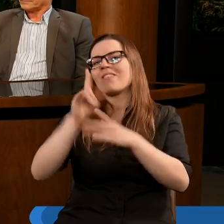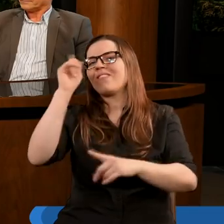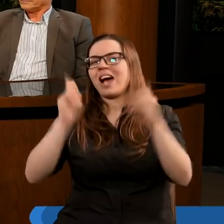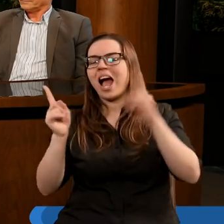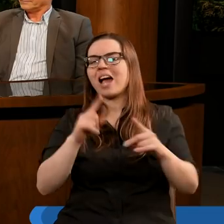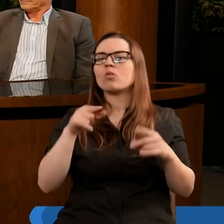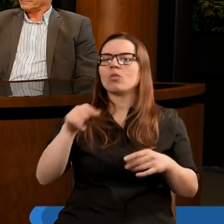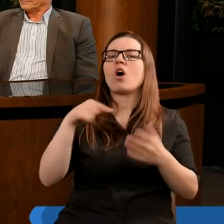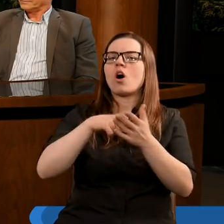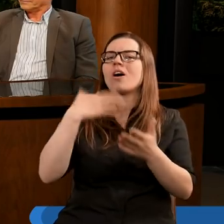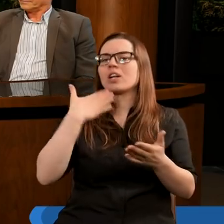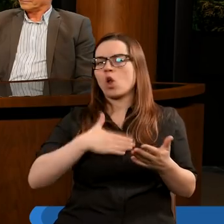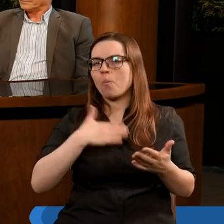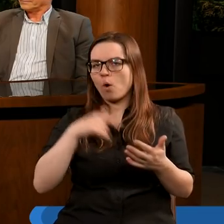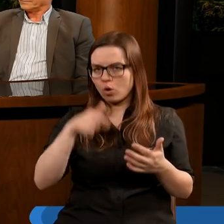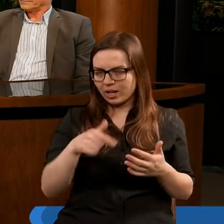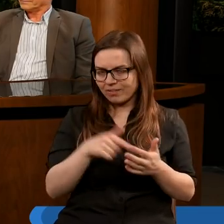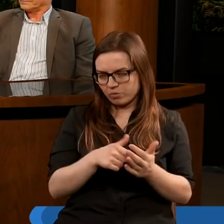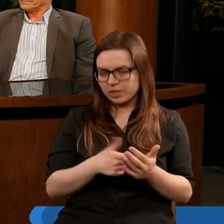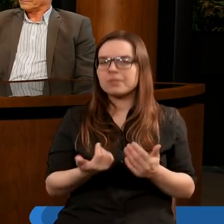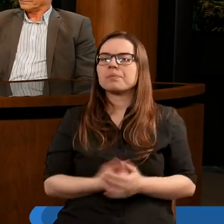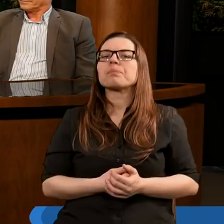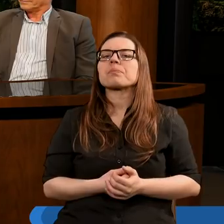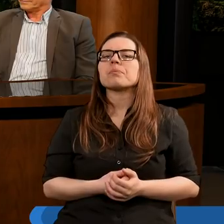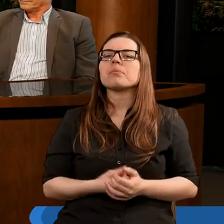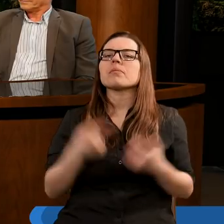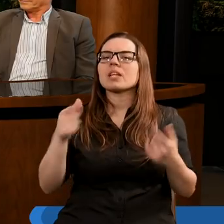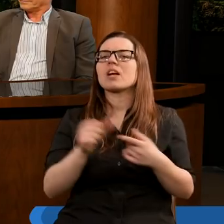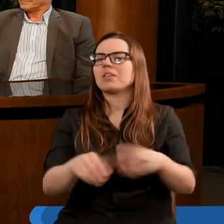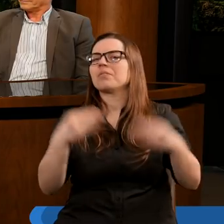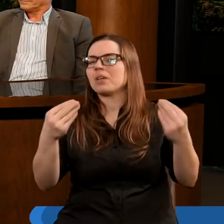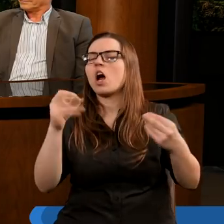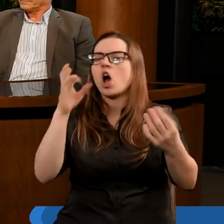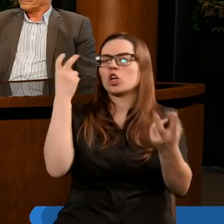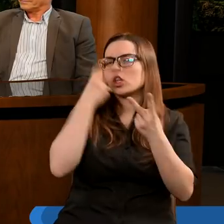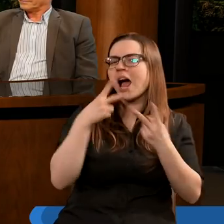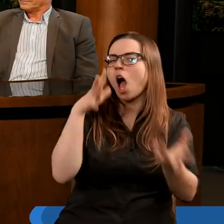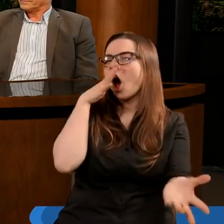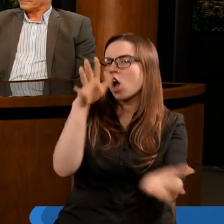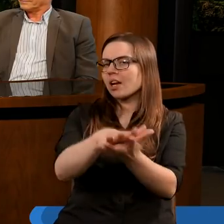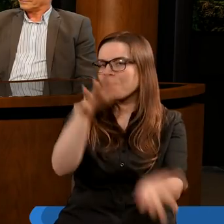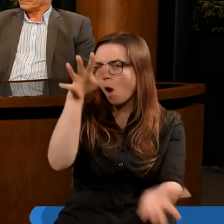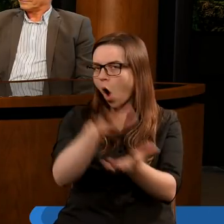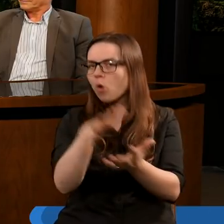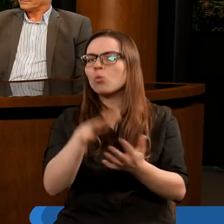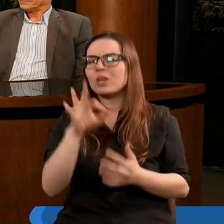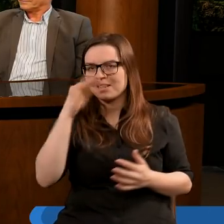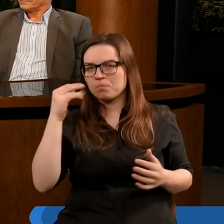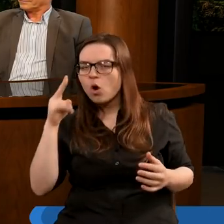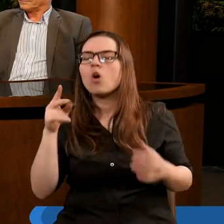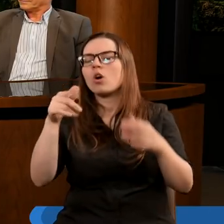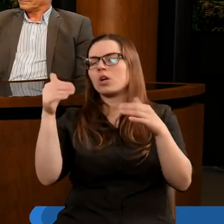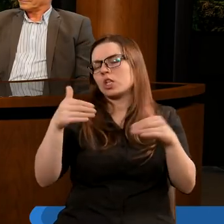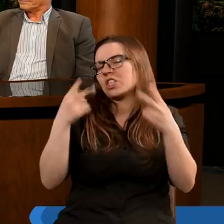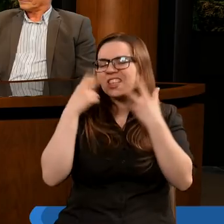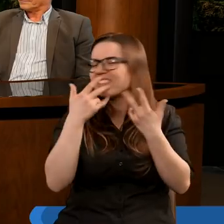w raju jako słożdziel, który też się tu przypomniał. To jest niezwykłe, że te rzeczy, kiedy czytamy o smoku, to szukamy gdzieś po świecie, gdzie ten smog